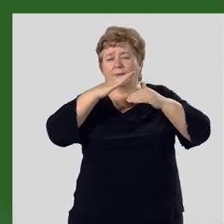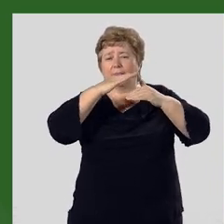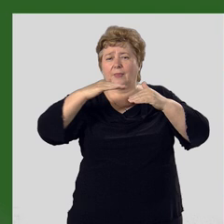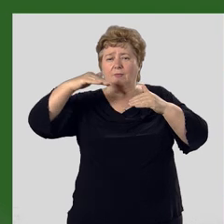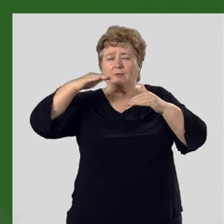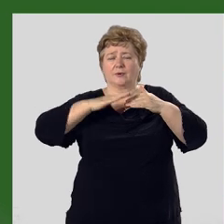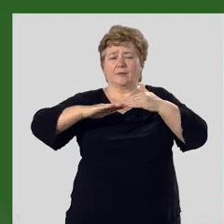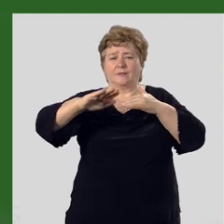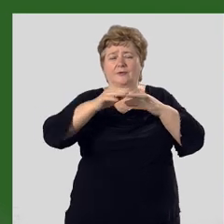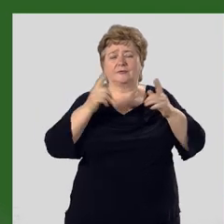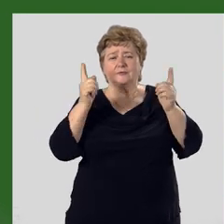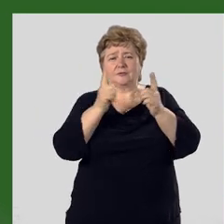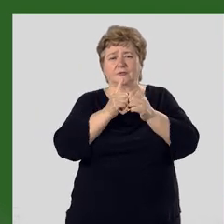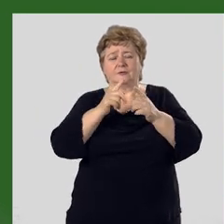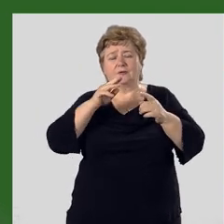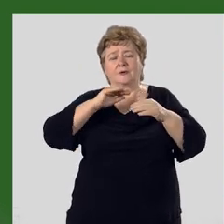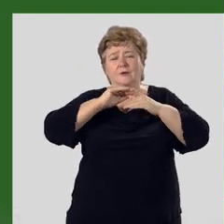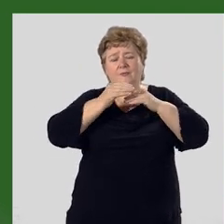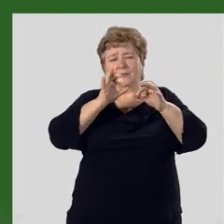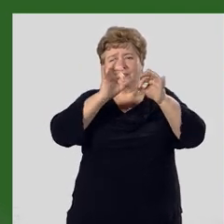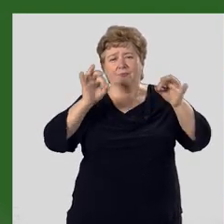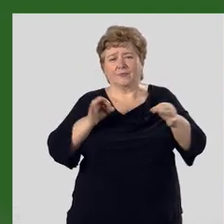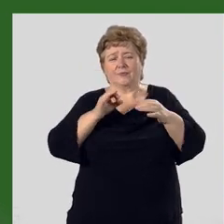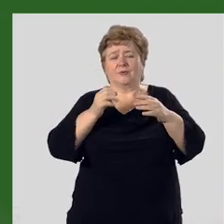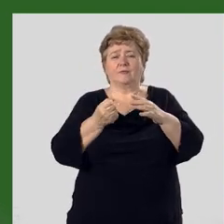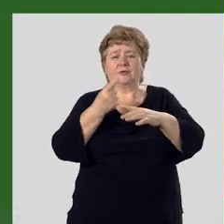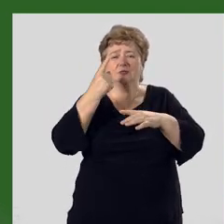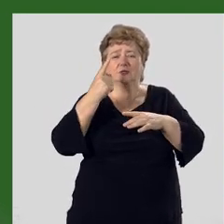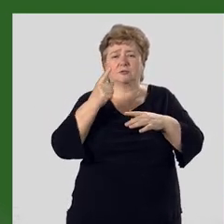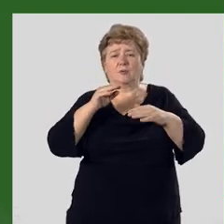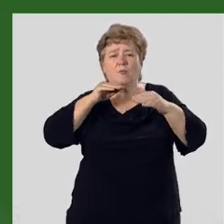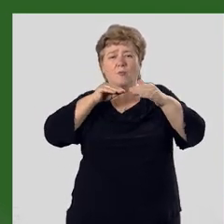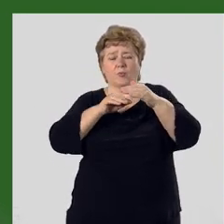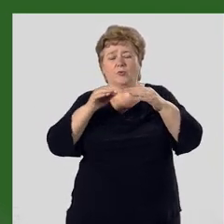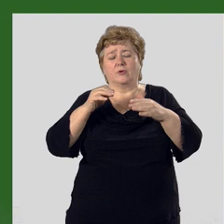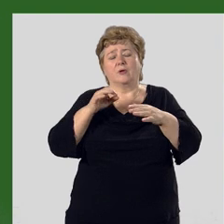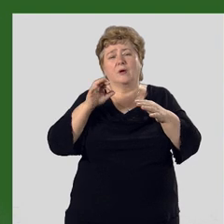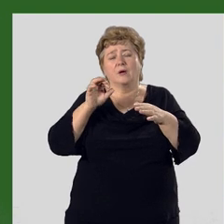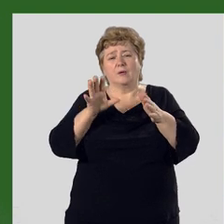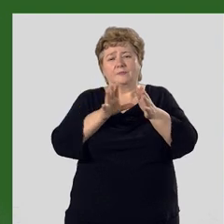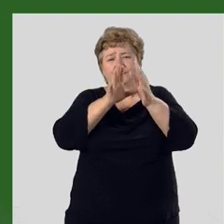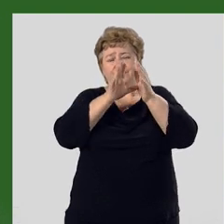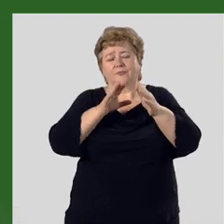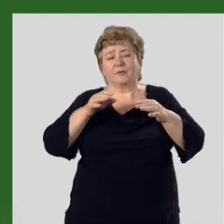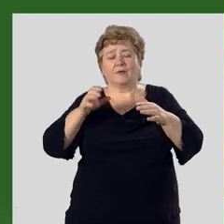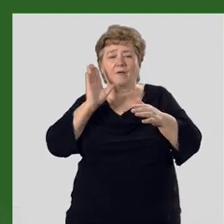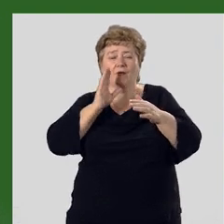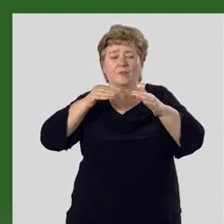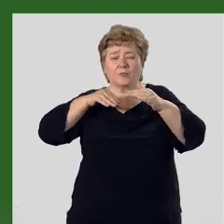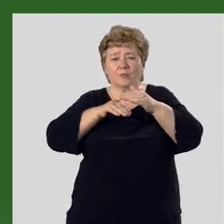равнинах встречаются формы рельефа, возникшие под воздействием подземных вод.